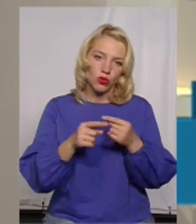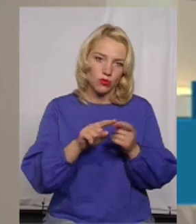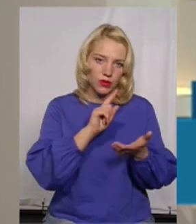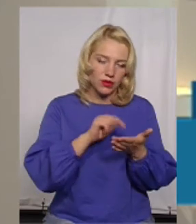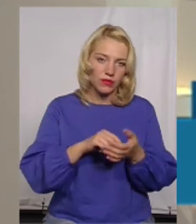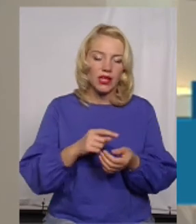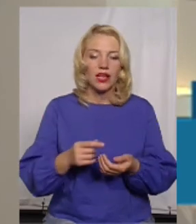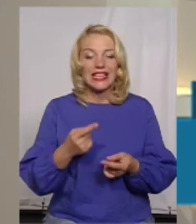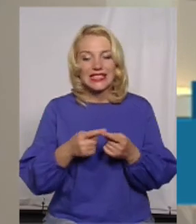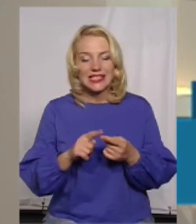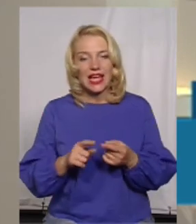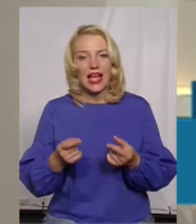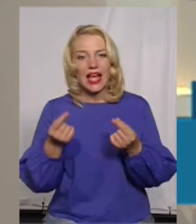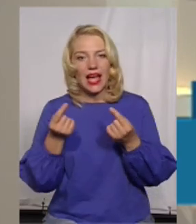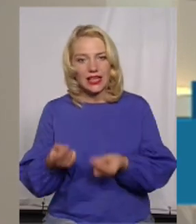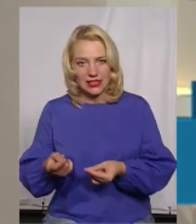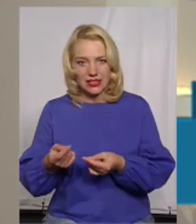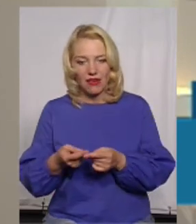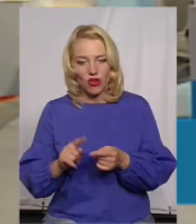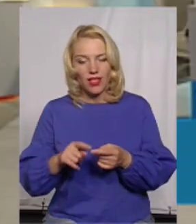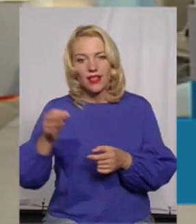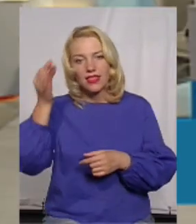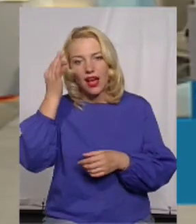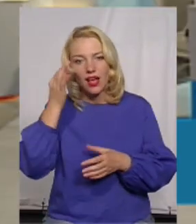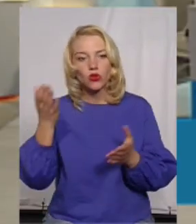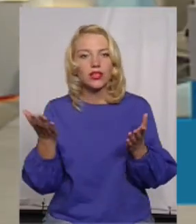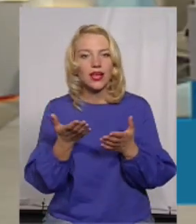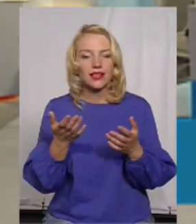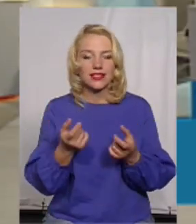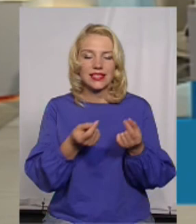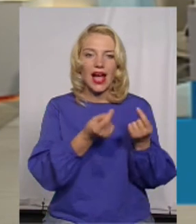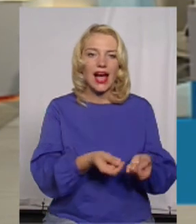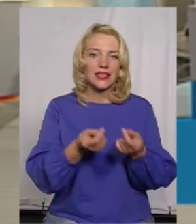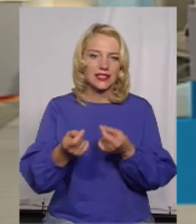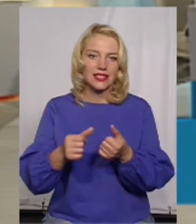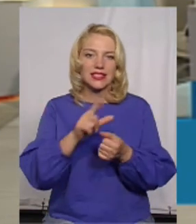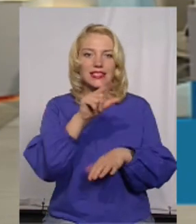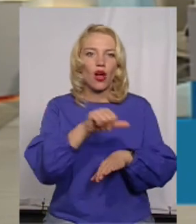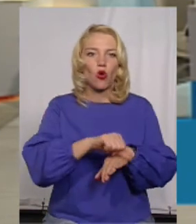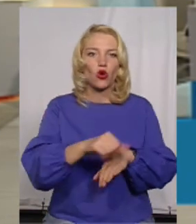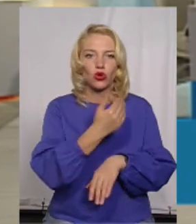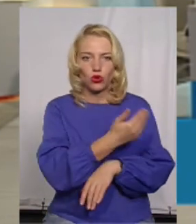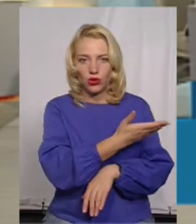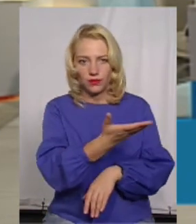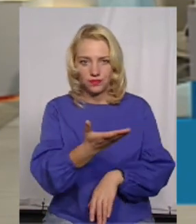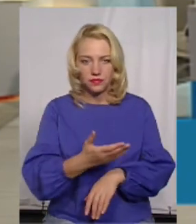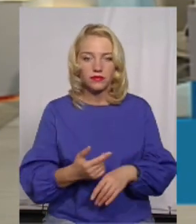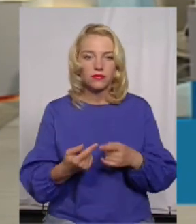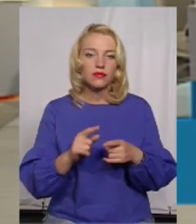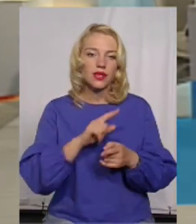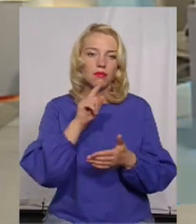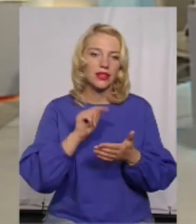акція, вона нагадує якісь акції, закордонний досвід? Так, питання в тому, що